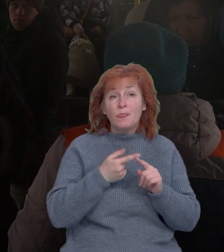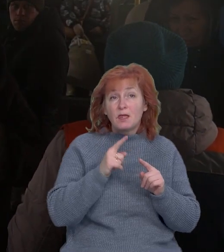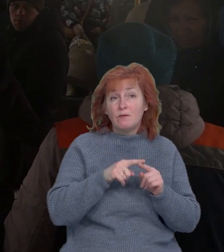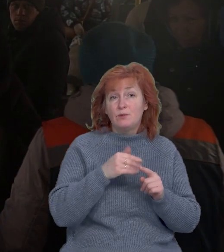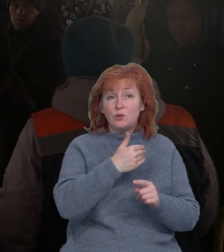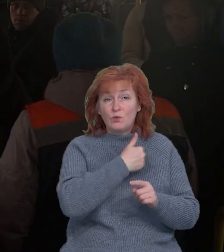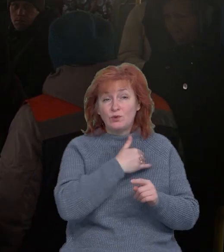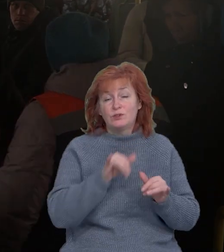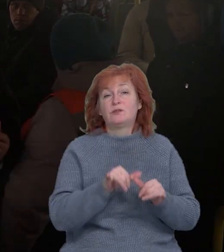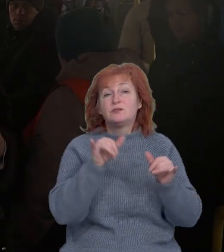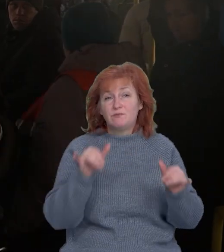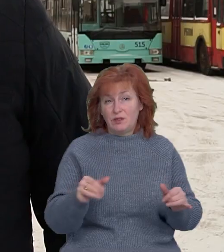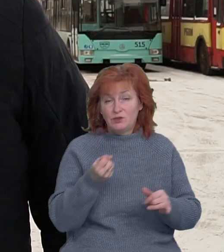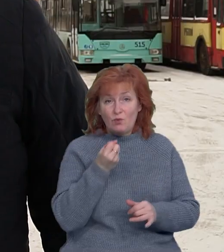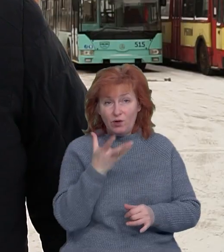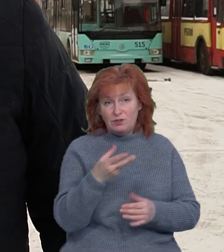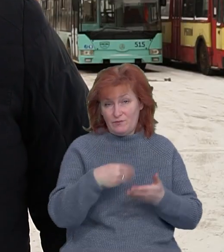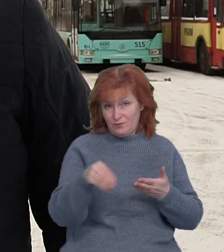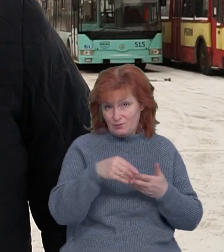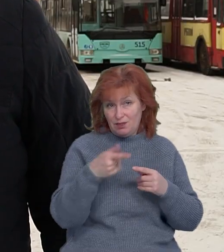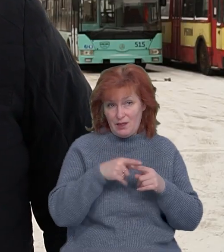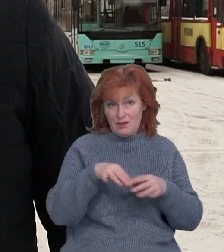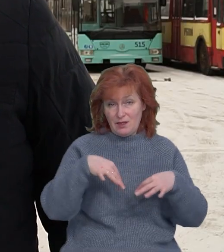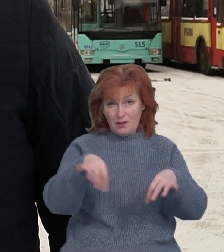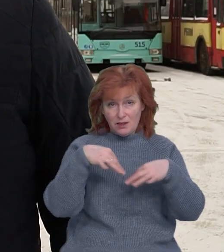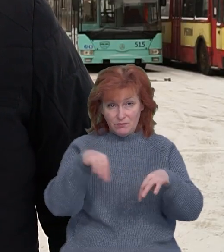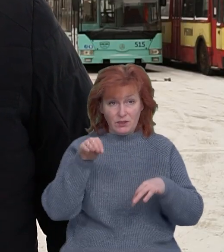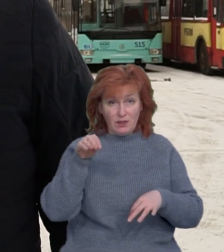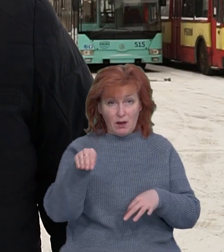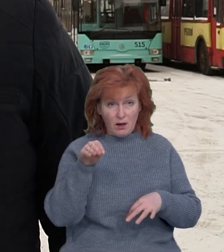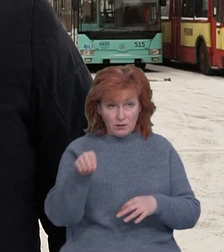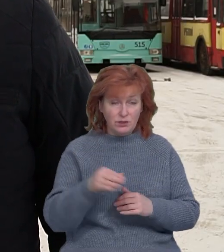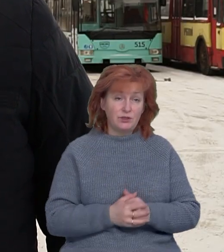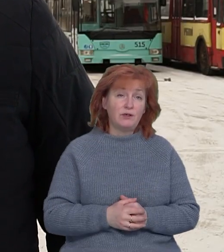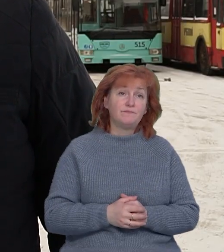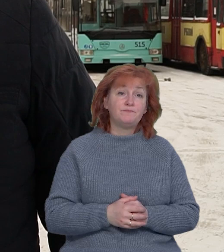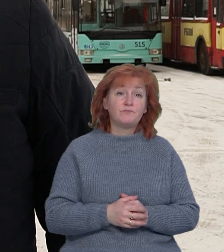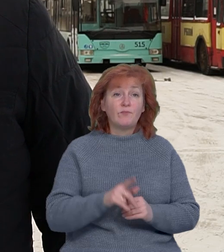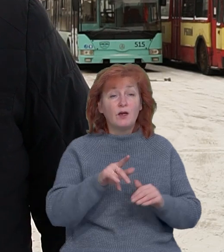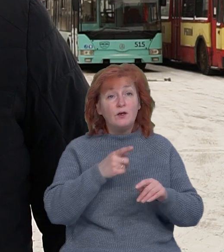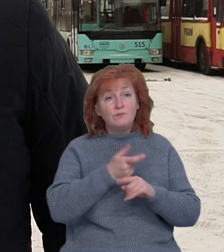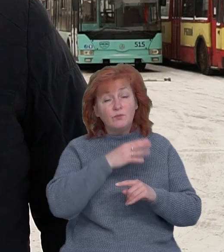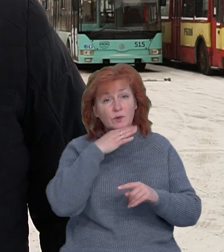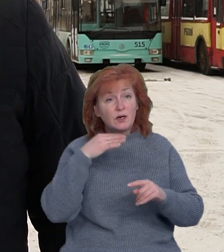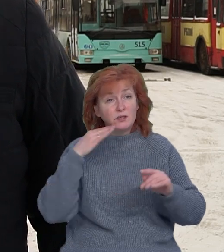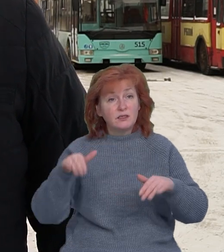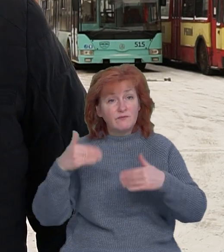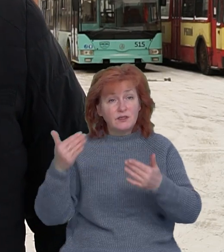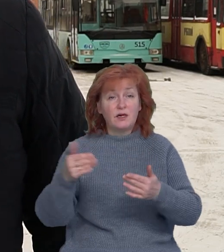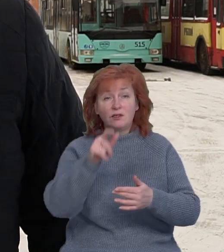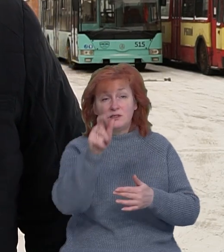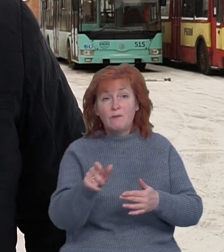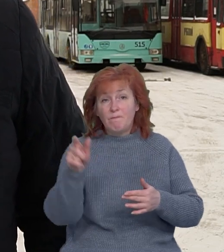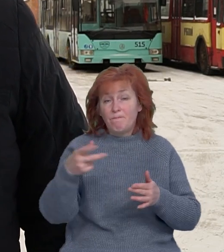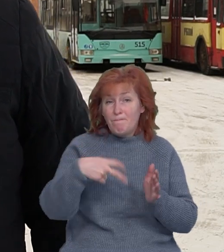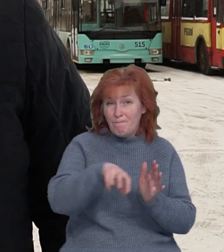користувачів транспортними картками. Дуже часто до нас в кол-центри, в транспортну компанію, міські кол-центри звертаються пасажири,